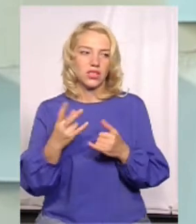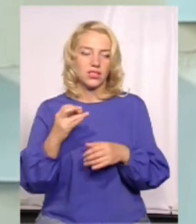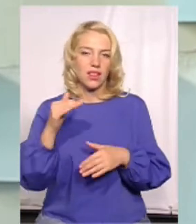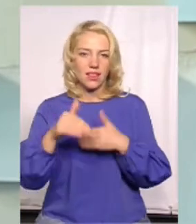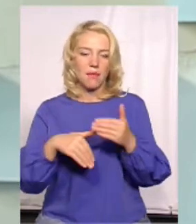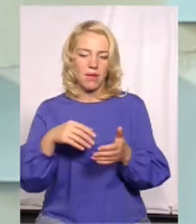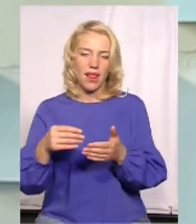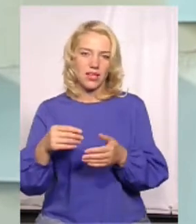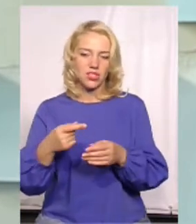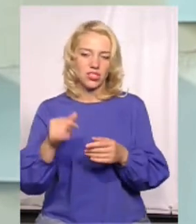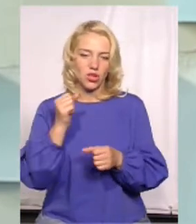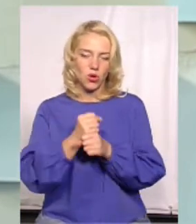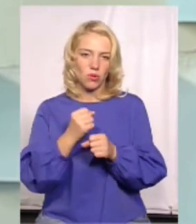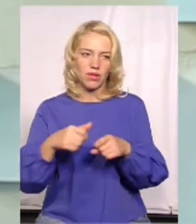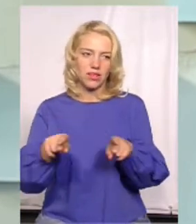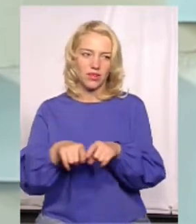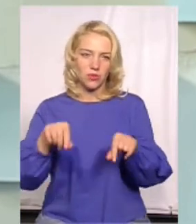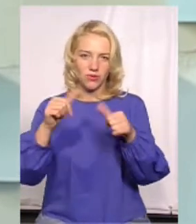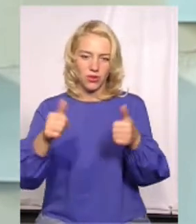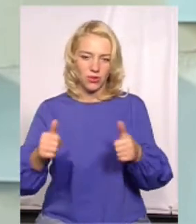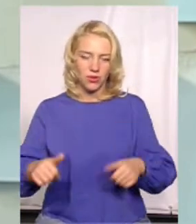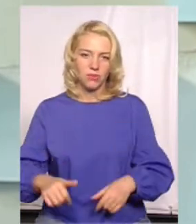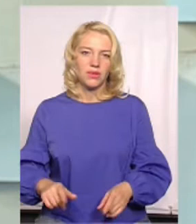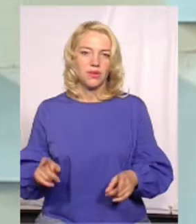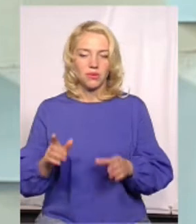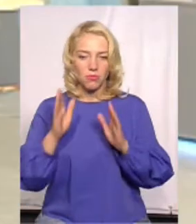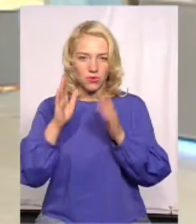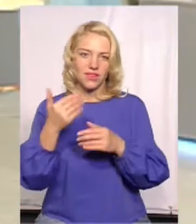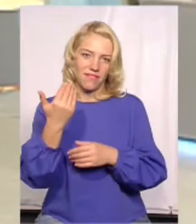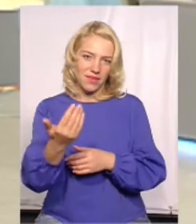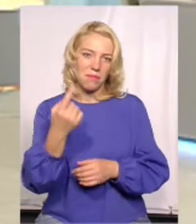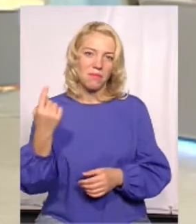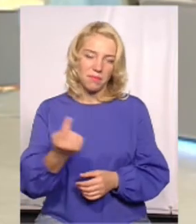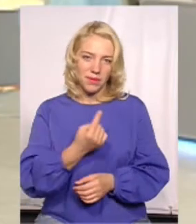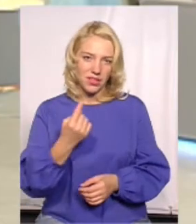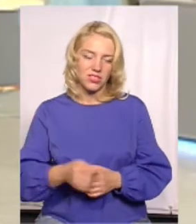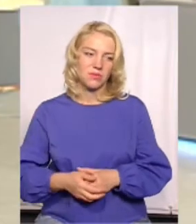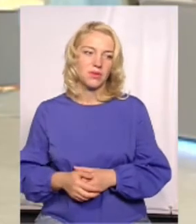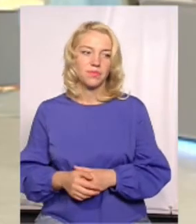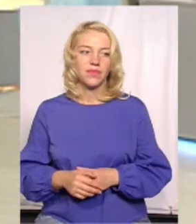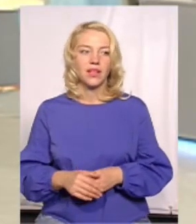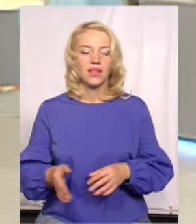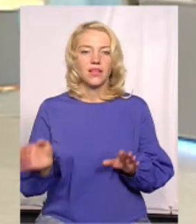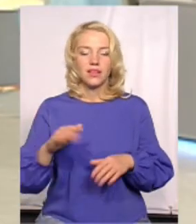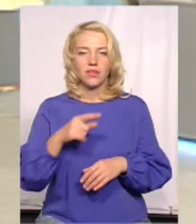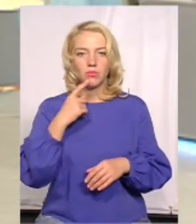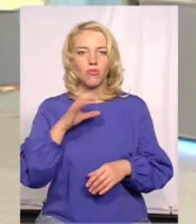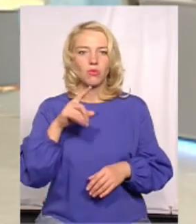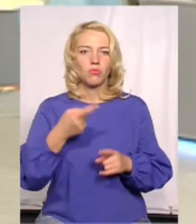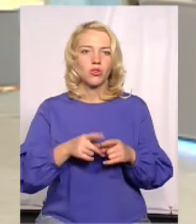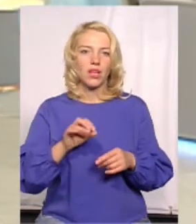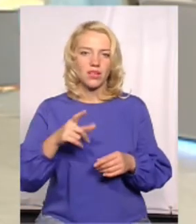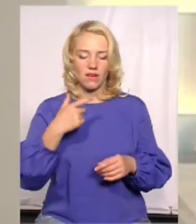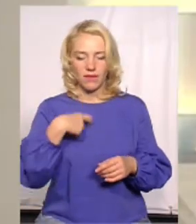пляжі і робить таку фігуру, будьте першими. Або навіть із піска. Ось, поговоримо про те, як ви позували,